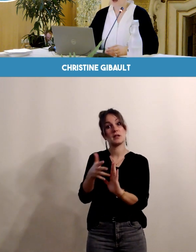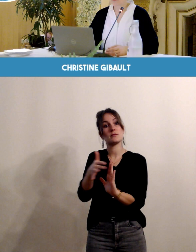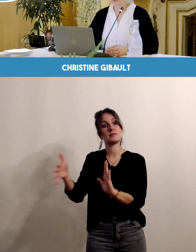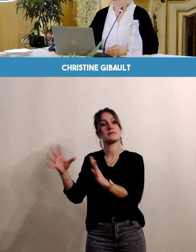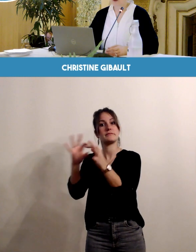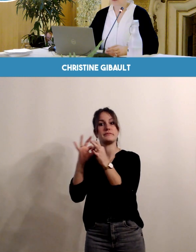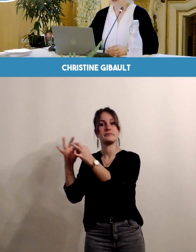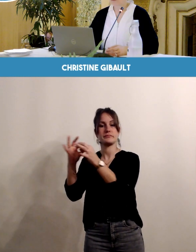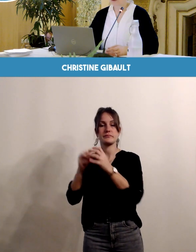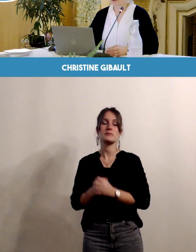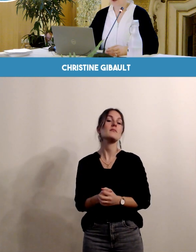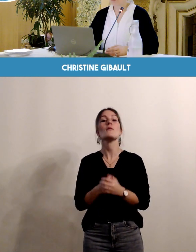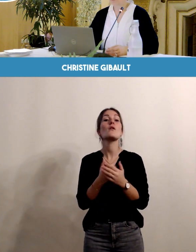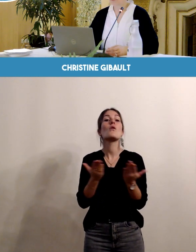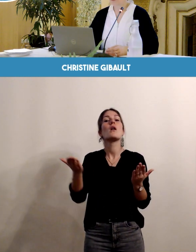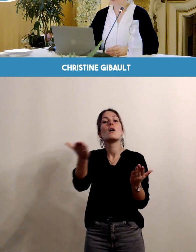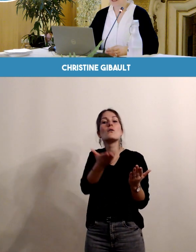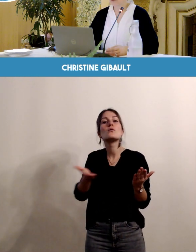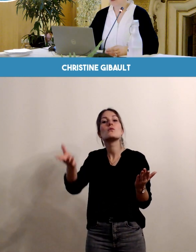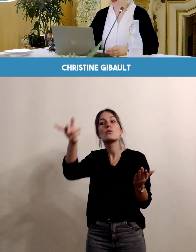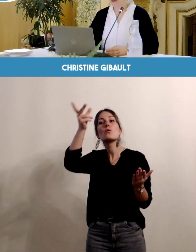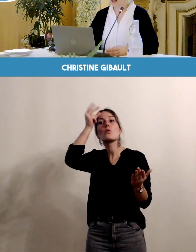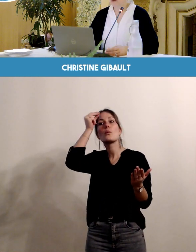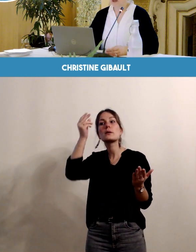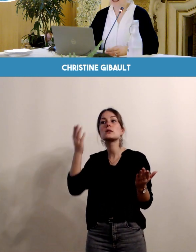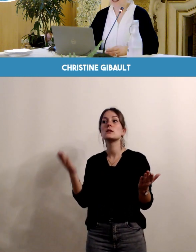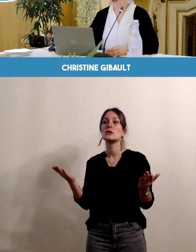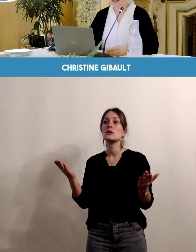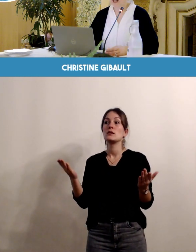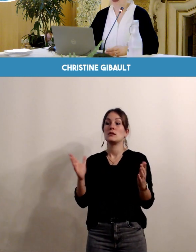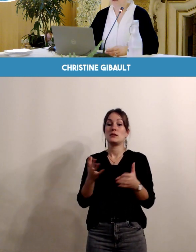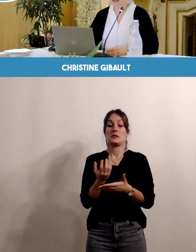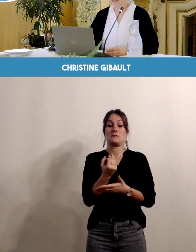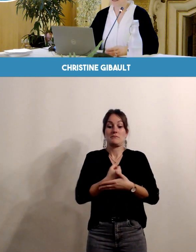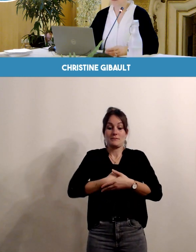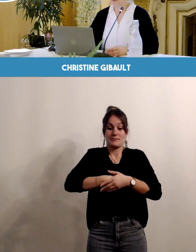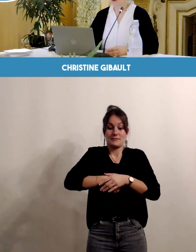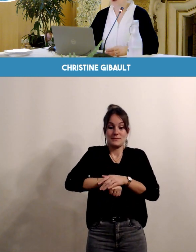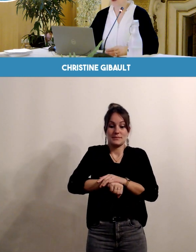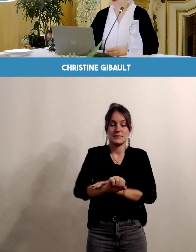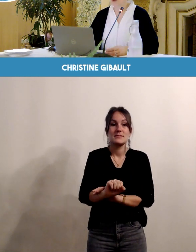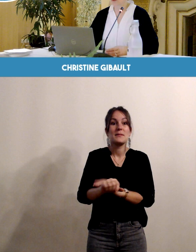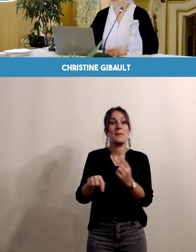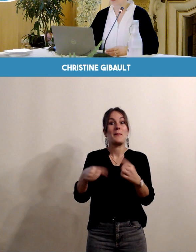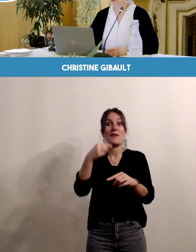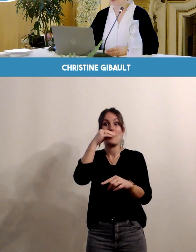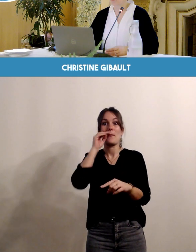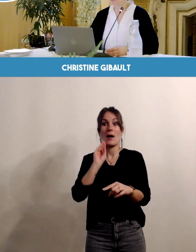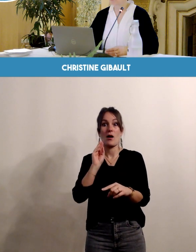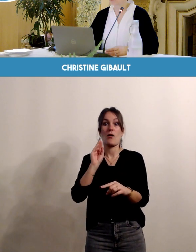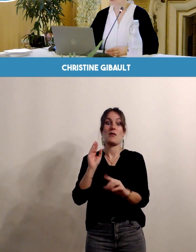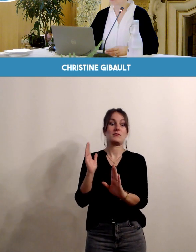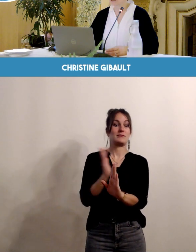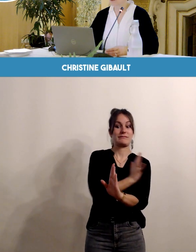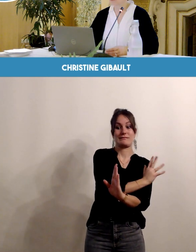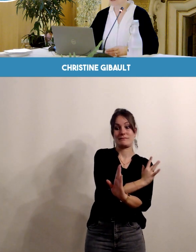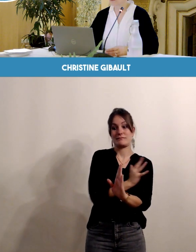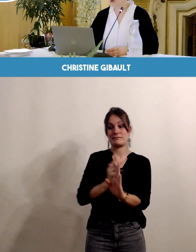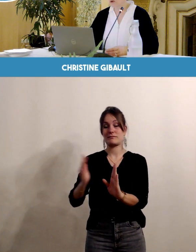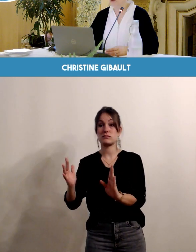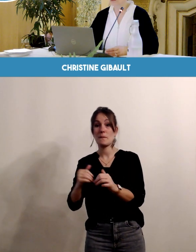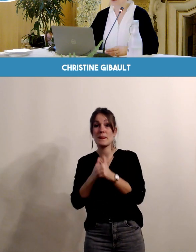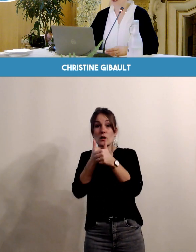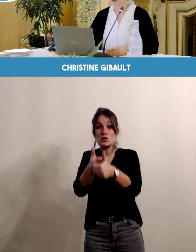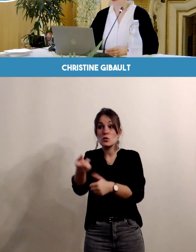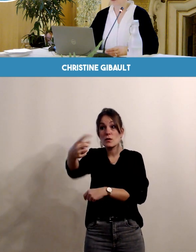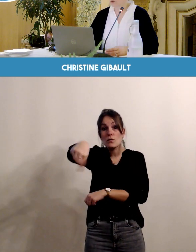Voilà, vous avez compris que l'ensemble de cette préparation à la naissance et à la parentalité prend en compte l'ensemble de vos souhaits, de vos